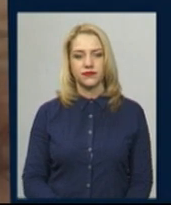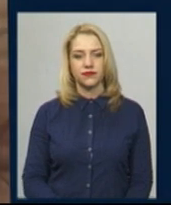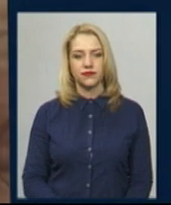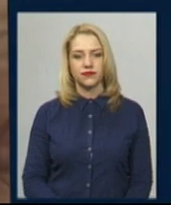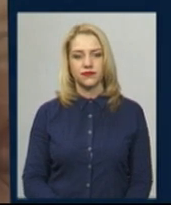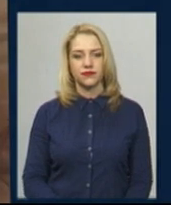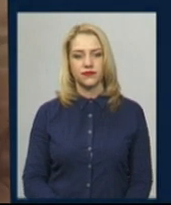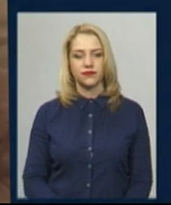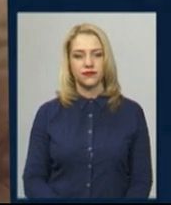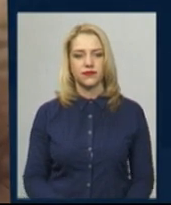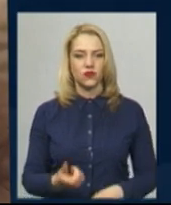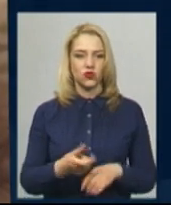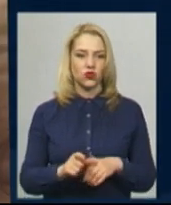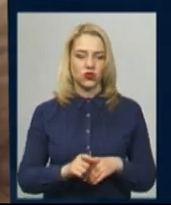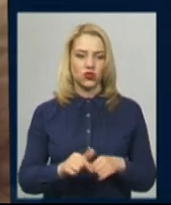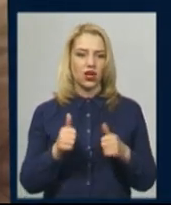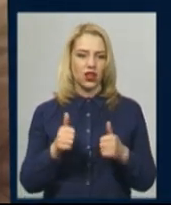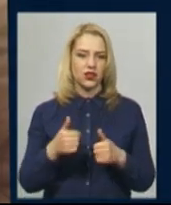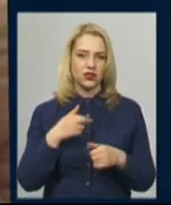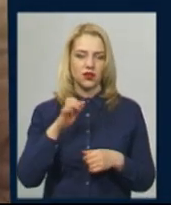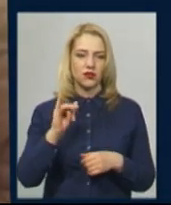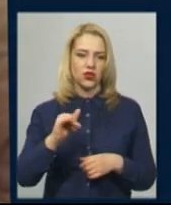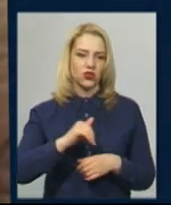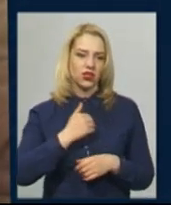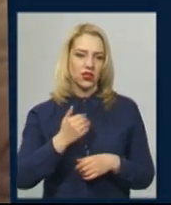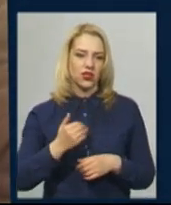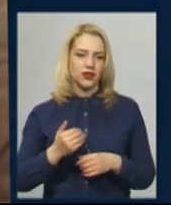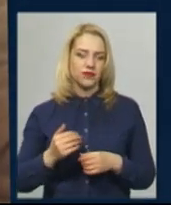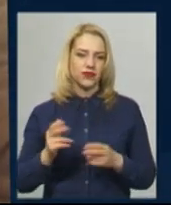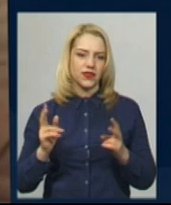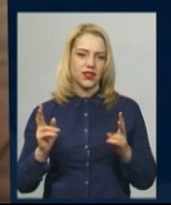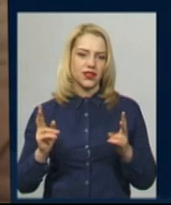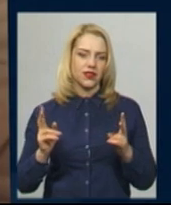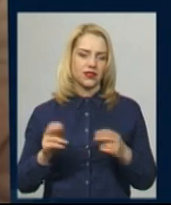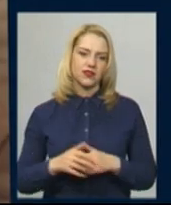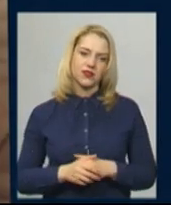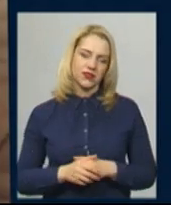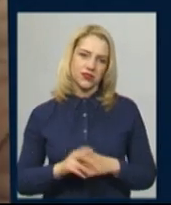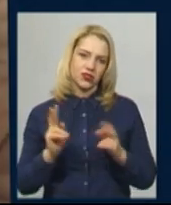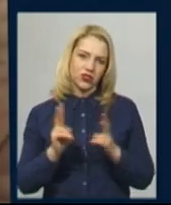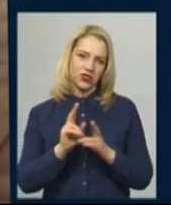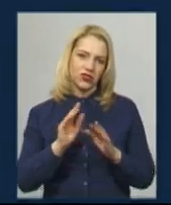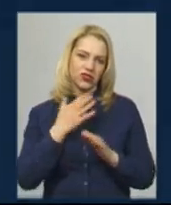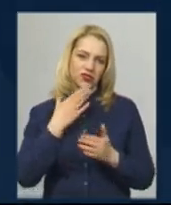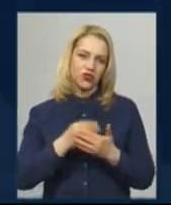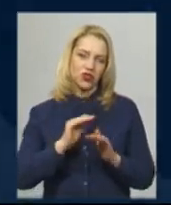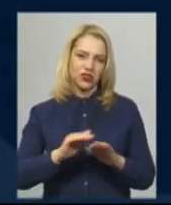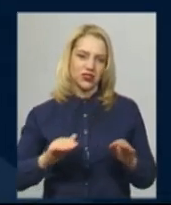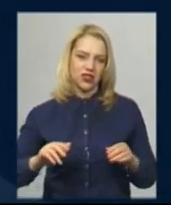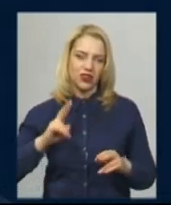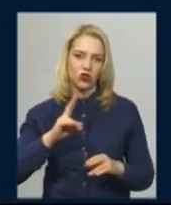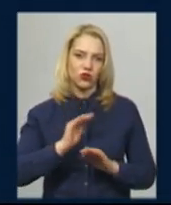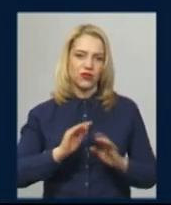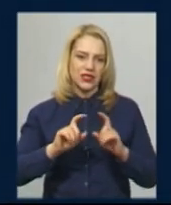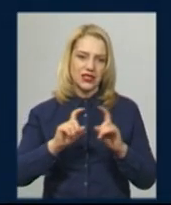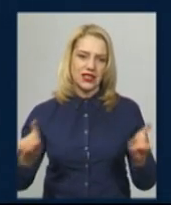Вона дуже класна. Я б хотіла зустрічатися на віторній і йти дуже в садик. Андрій